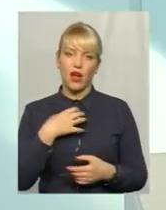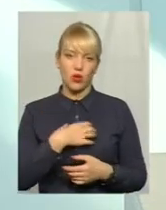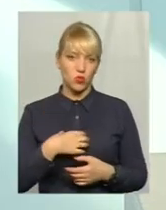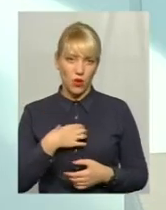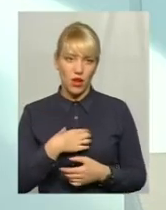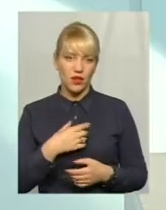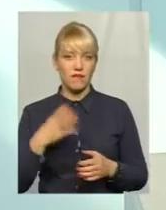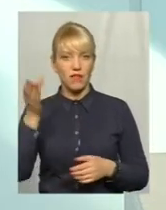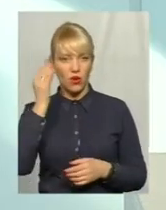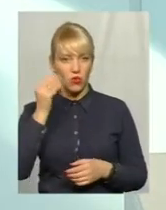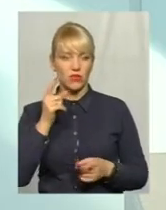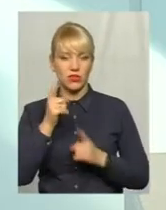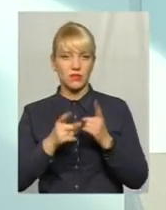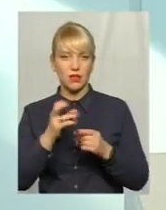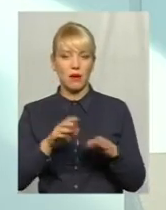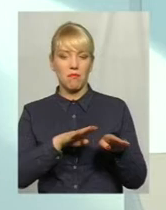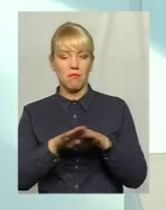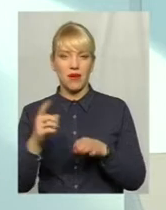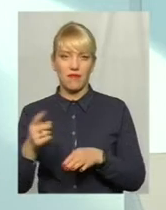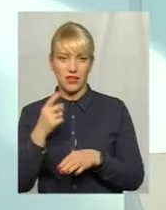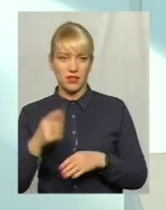Тим більше враховуючи зміни на первинній овансі.